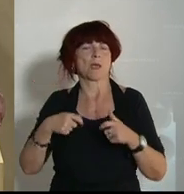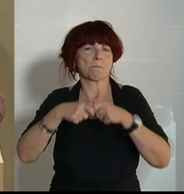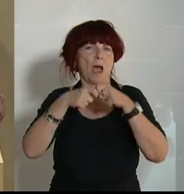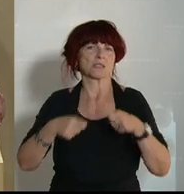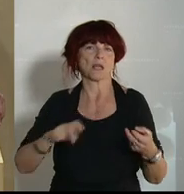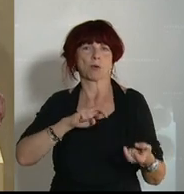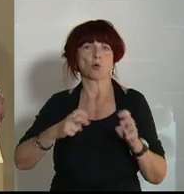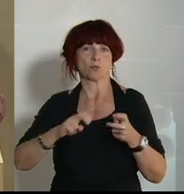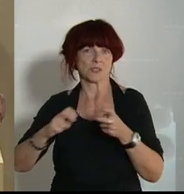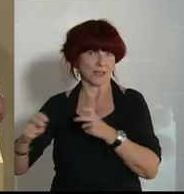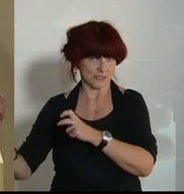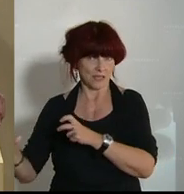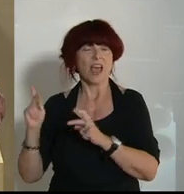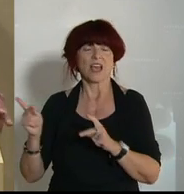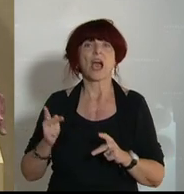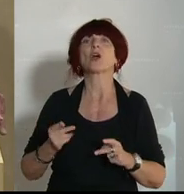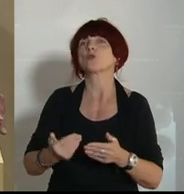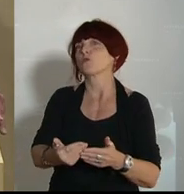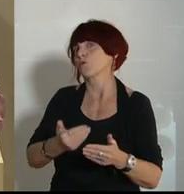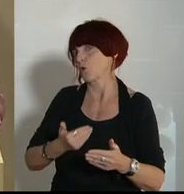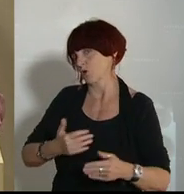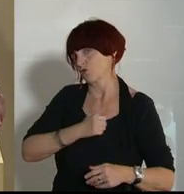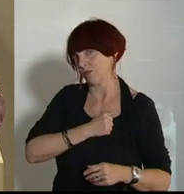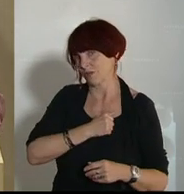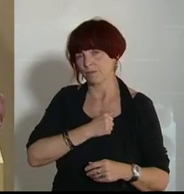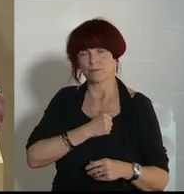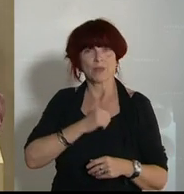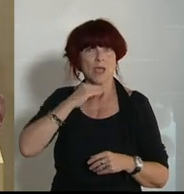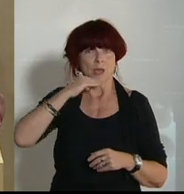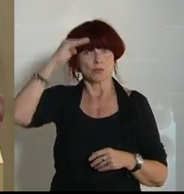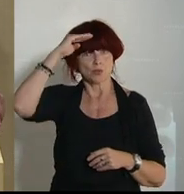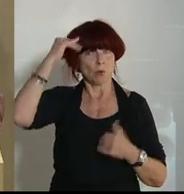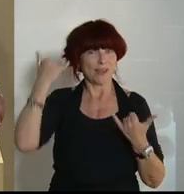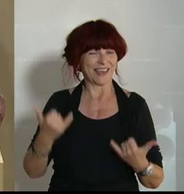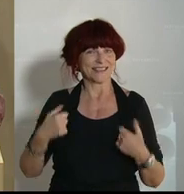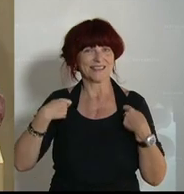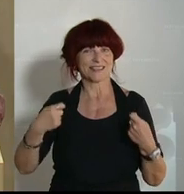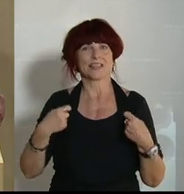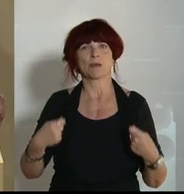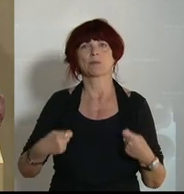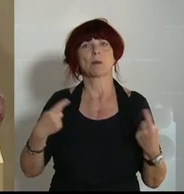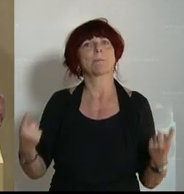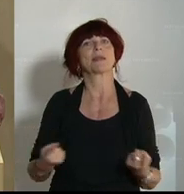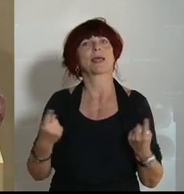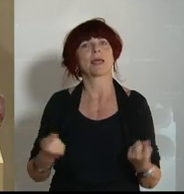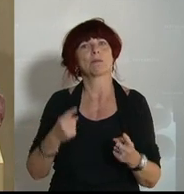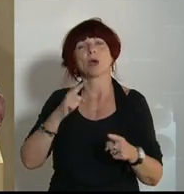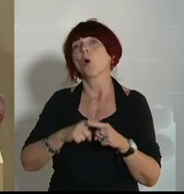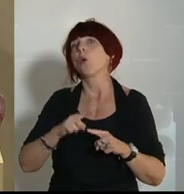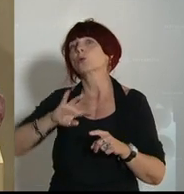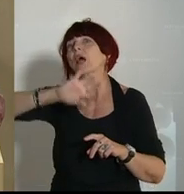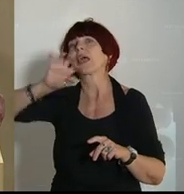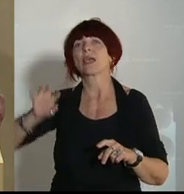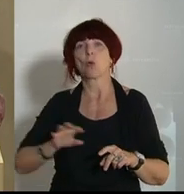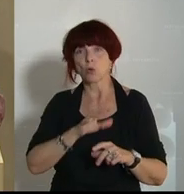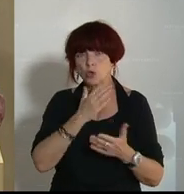erreichen, als wir persönlich selber glauben. Es gibt im Sommer auch mittlerweile Betriebe und Regionen, die durchaus sehr gut gebucht sind.